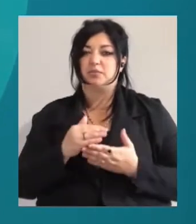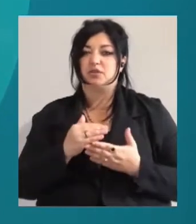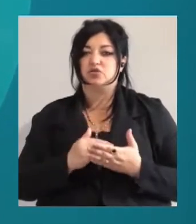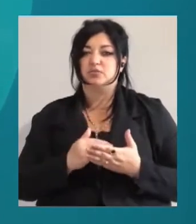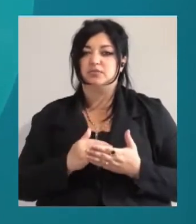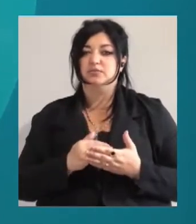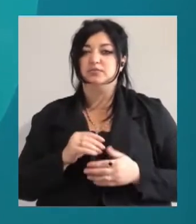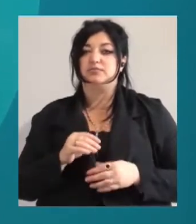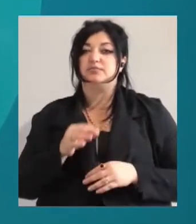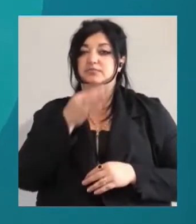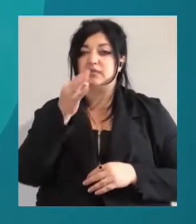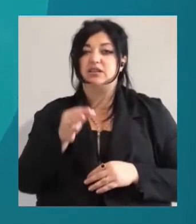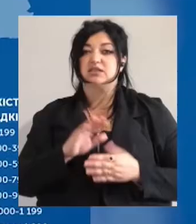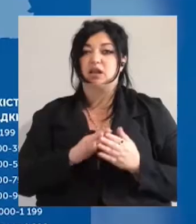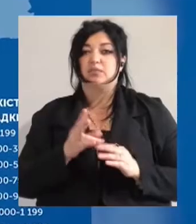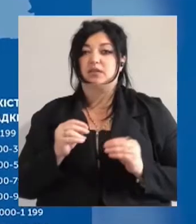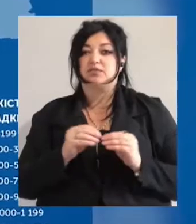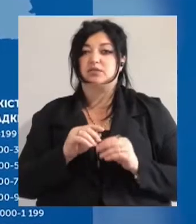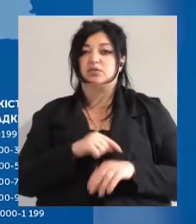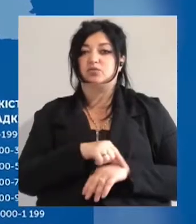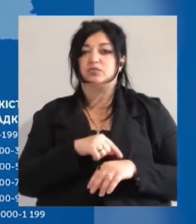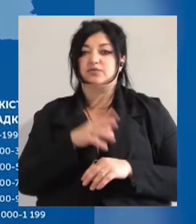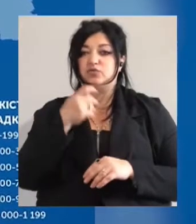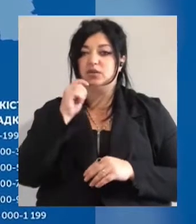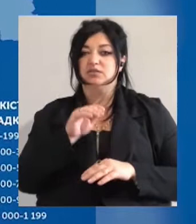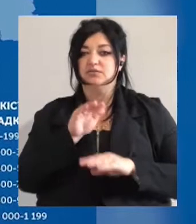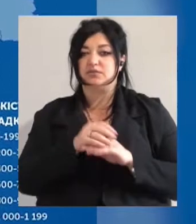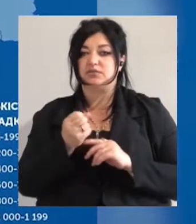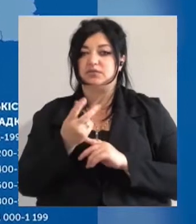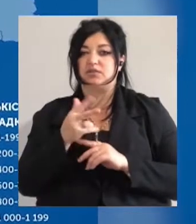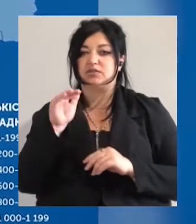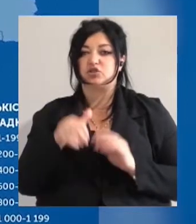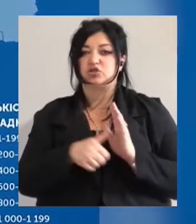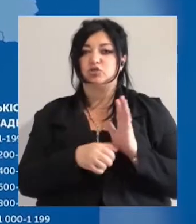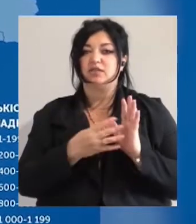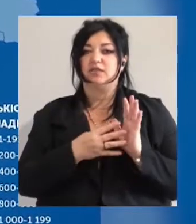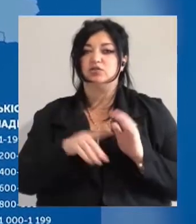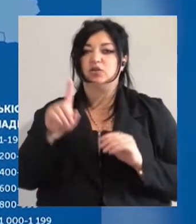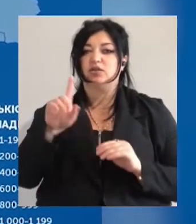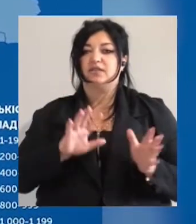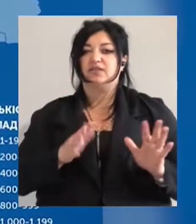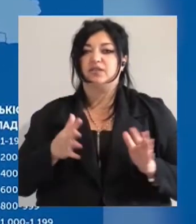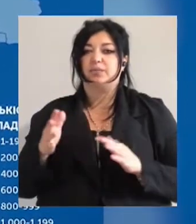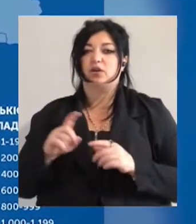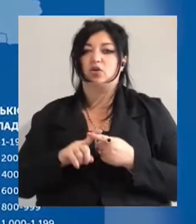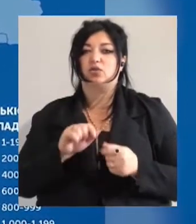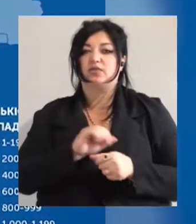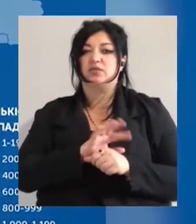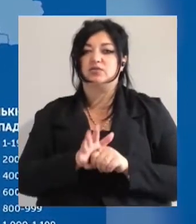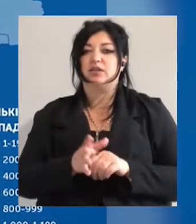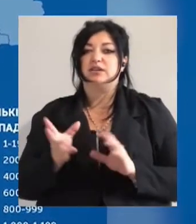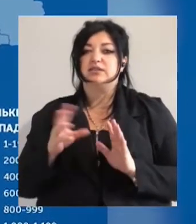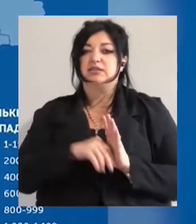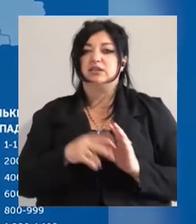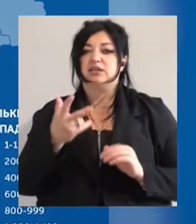станом на 10-ту годину в Україні зафіксували 13 691 випадок коронавірусної хвороби. З них 340